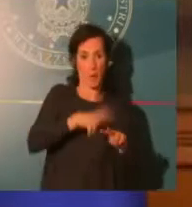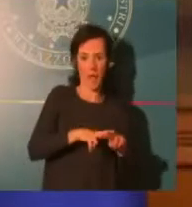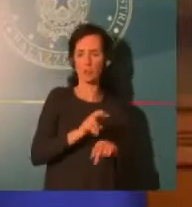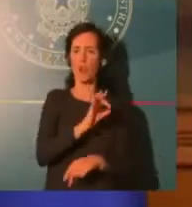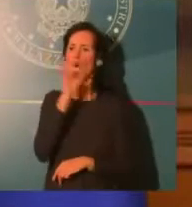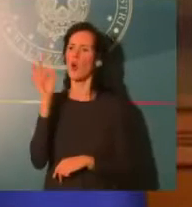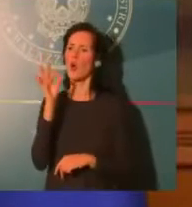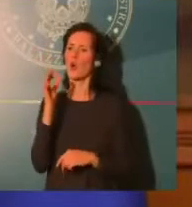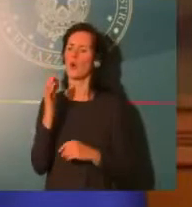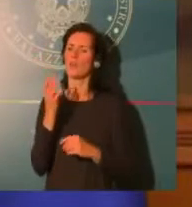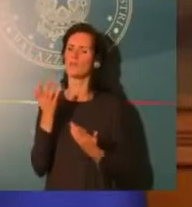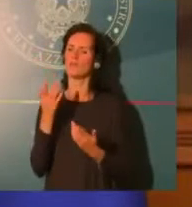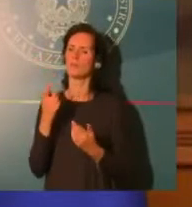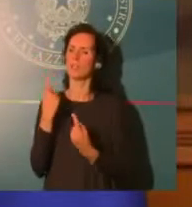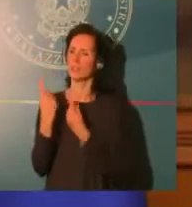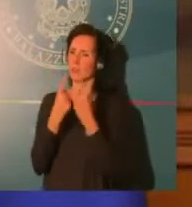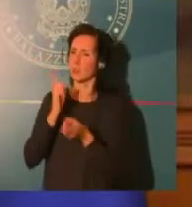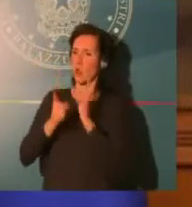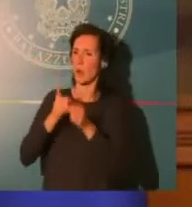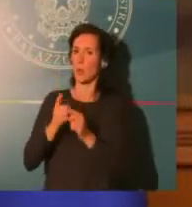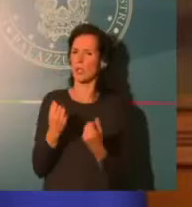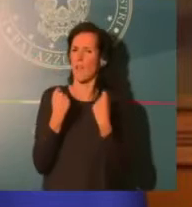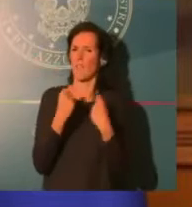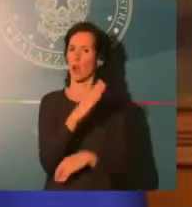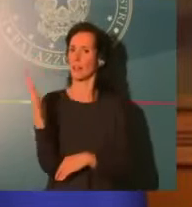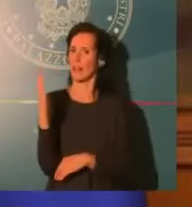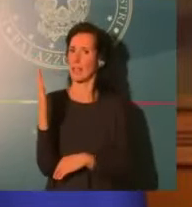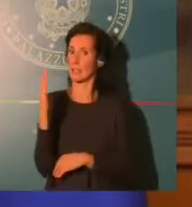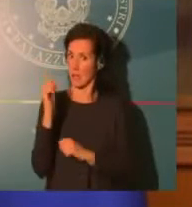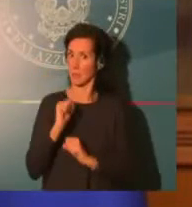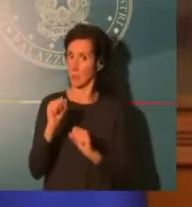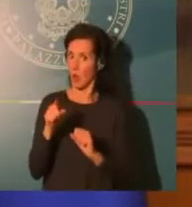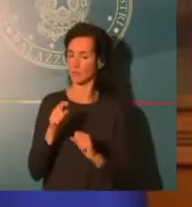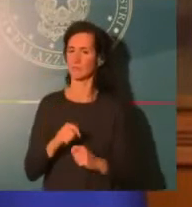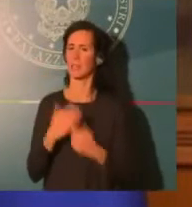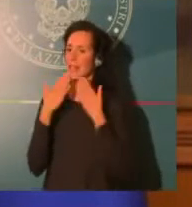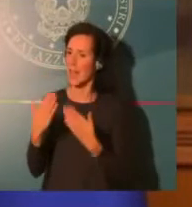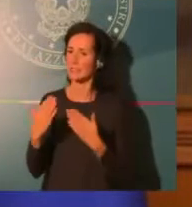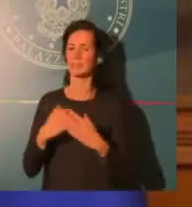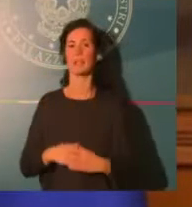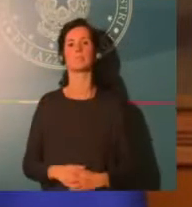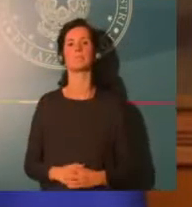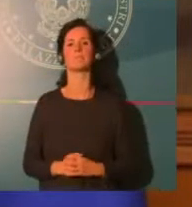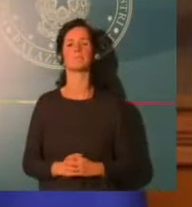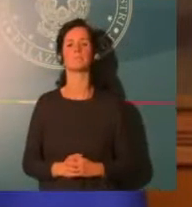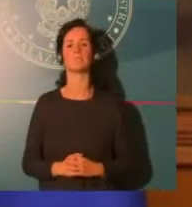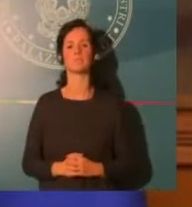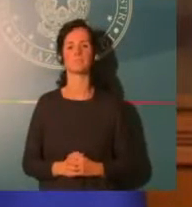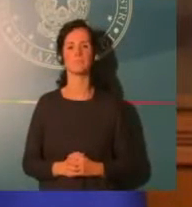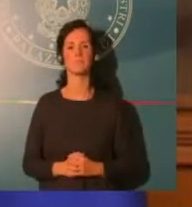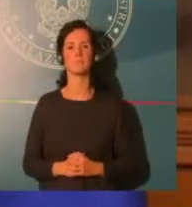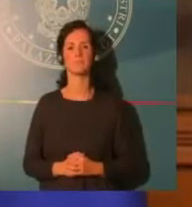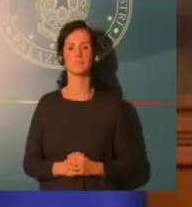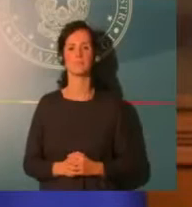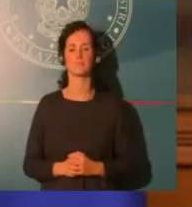Per quanto riguarda la prima domanda, se escludo il lockdown generalizzato, ho detto che noi stiamo